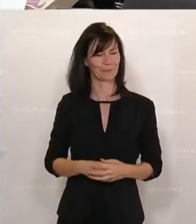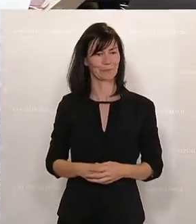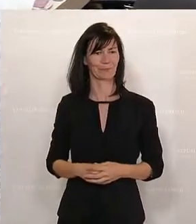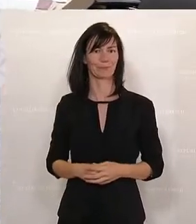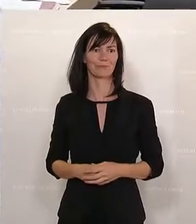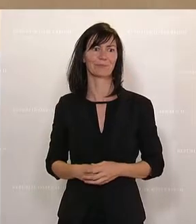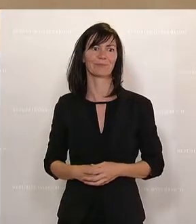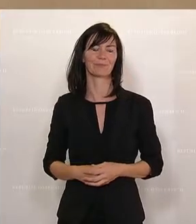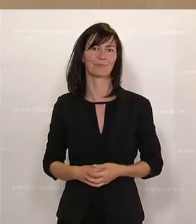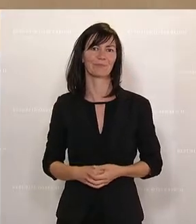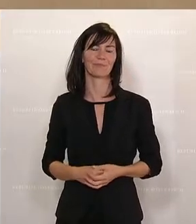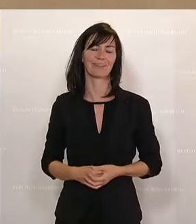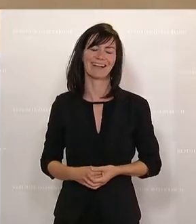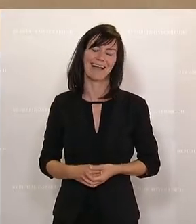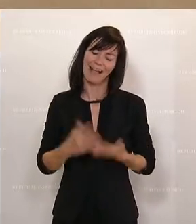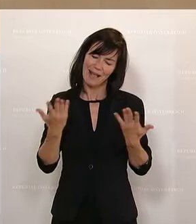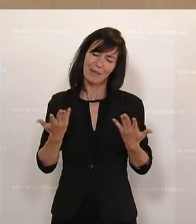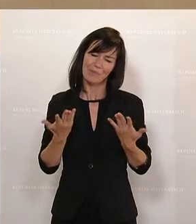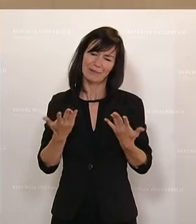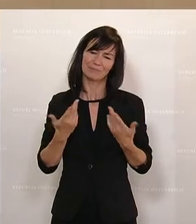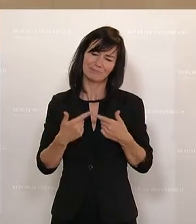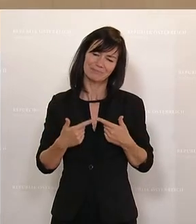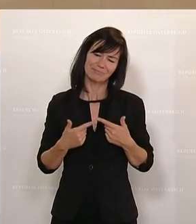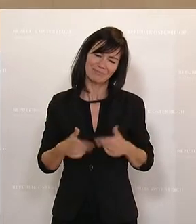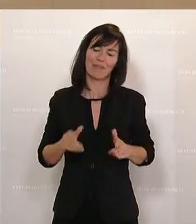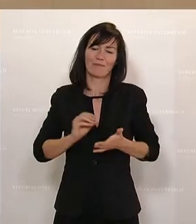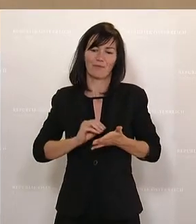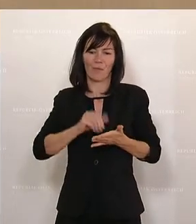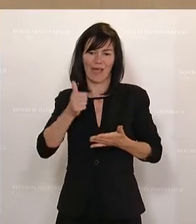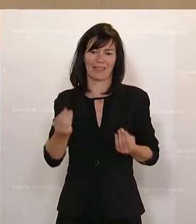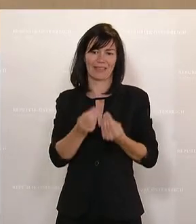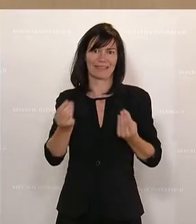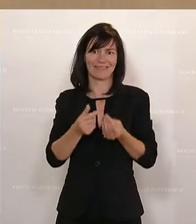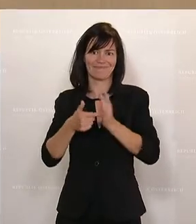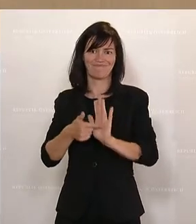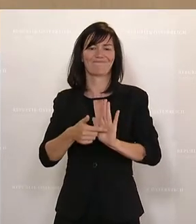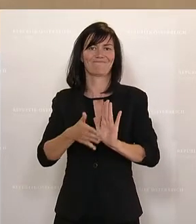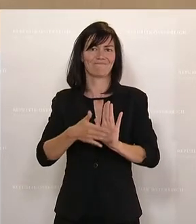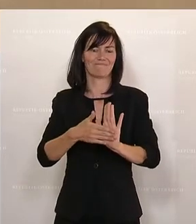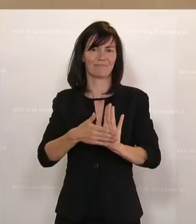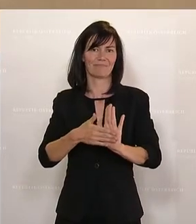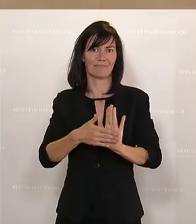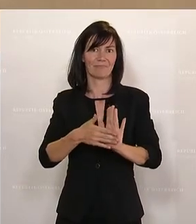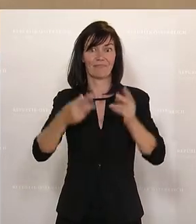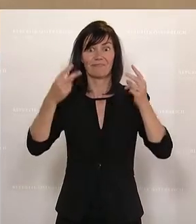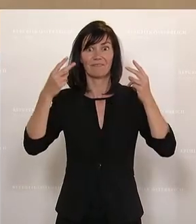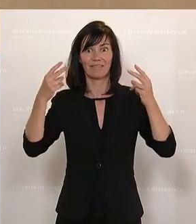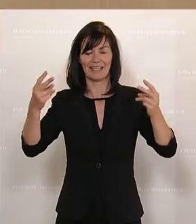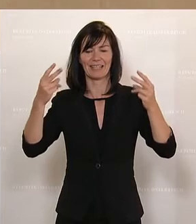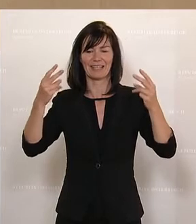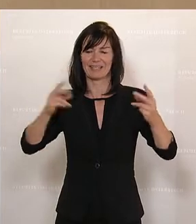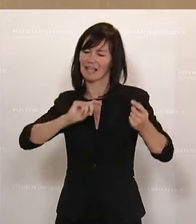Aber lassen Sie mich noch eine Sache hervorheben. Diese wichtige, große und